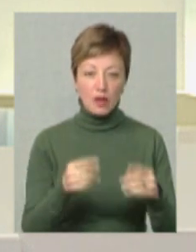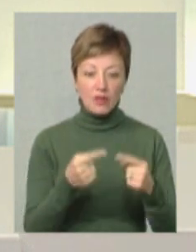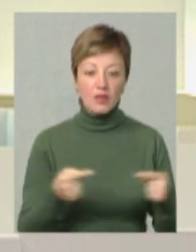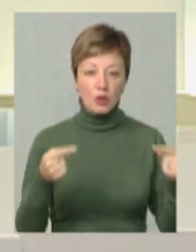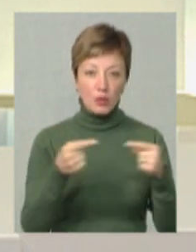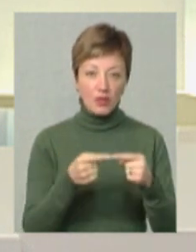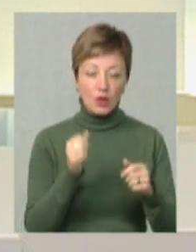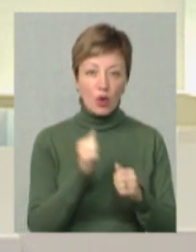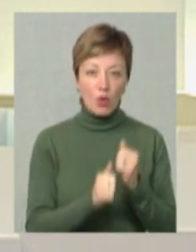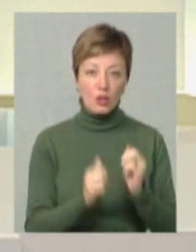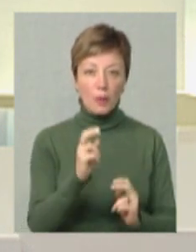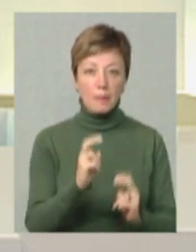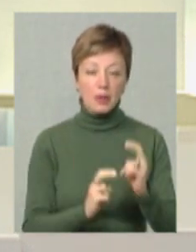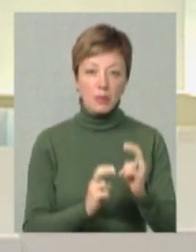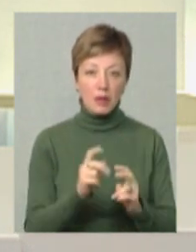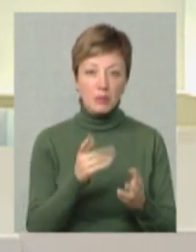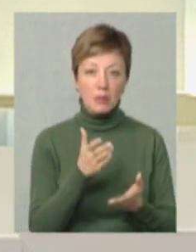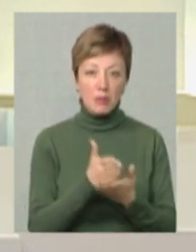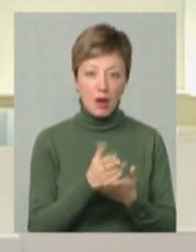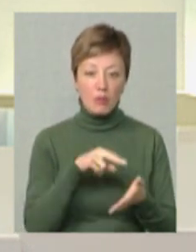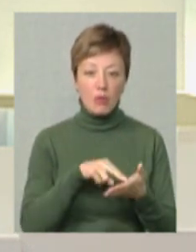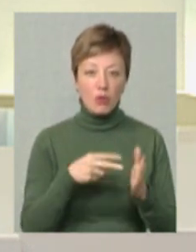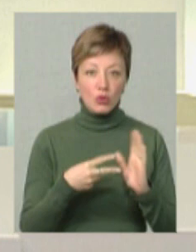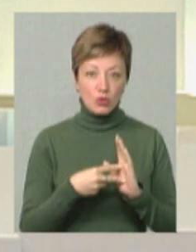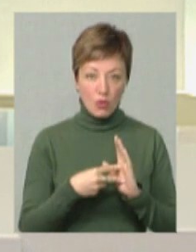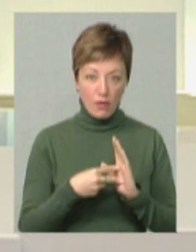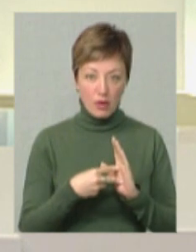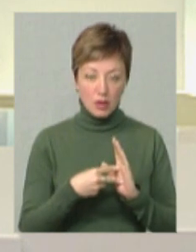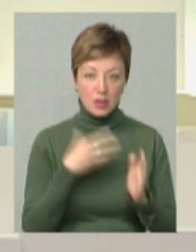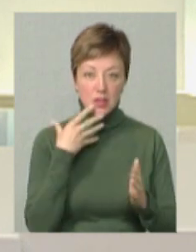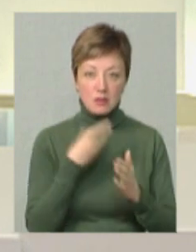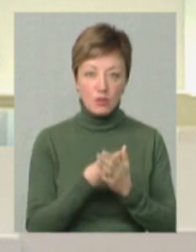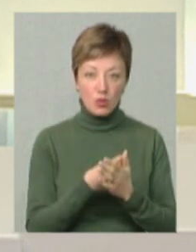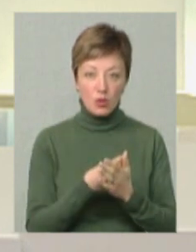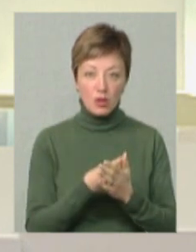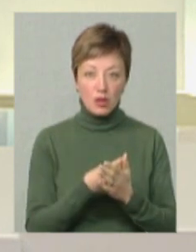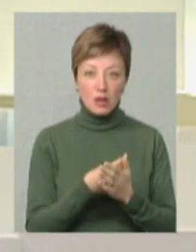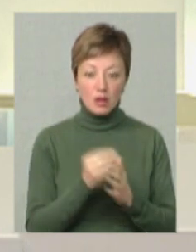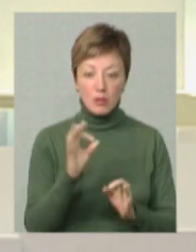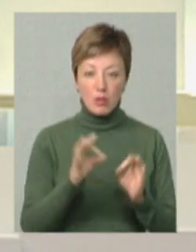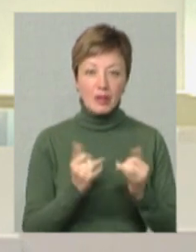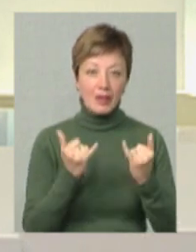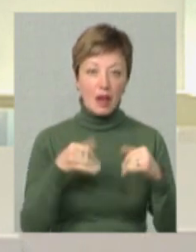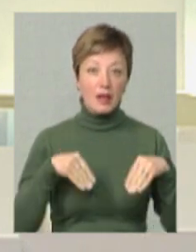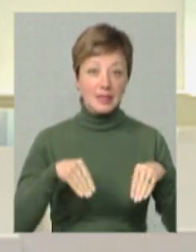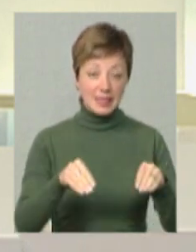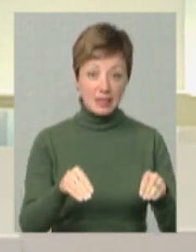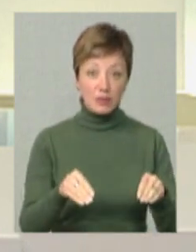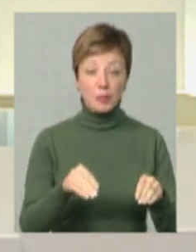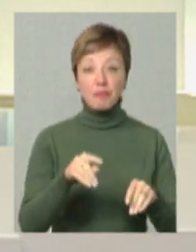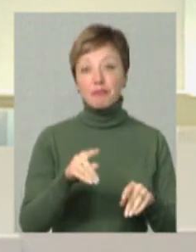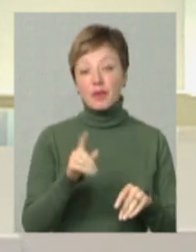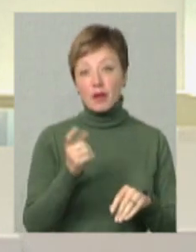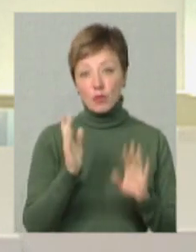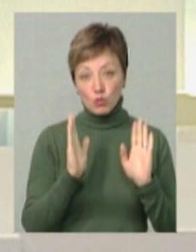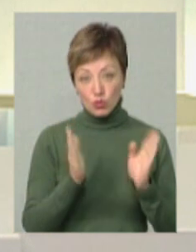відповідно, кожне підприємство, вони мають прогнозовані свою структуру, прогнозовану для засіву, тому десь в деякій